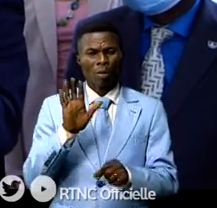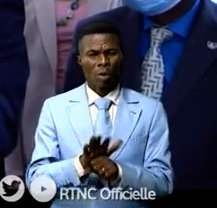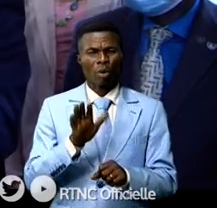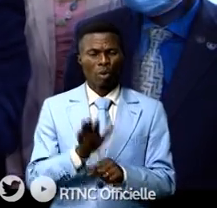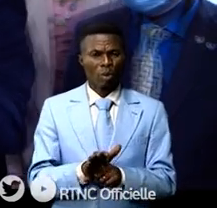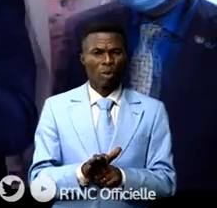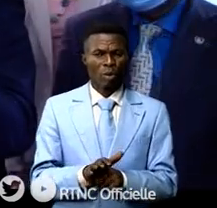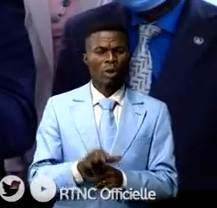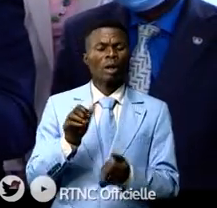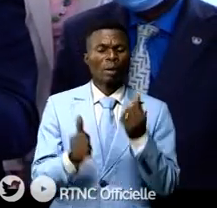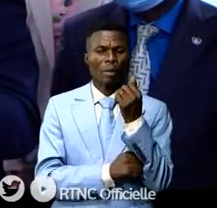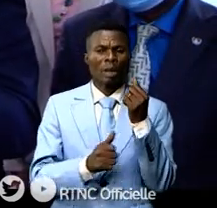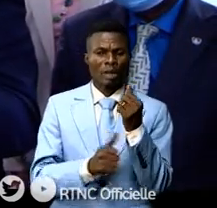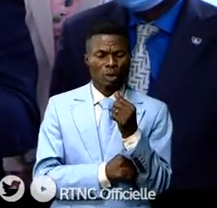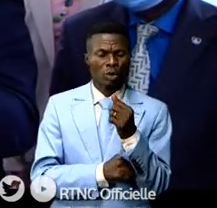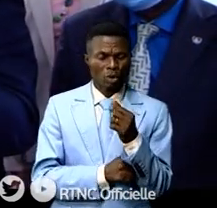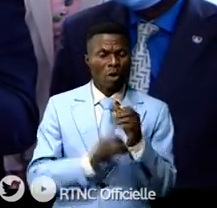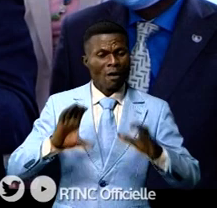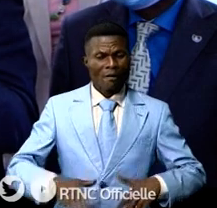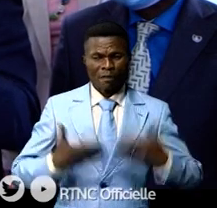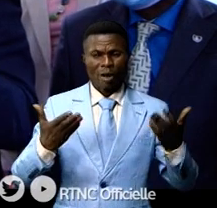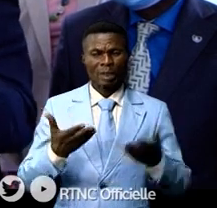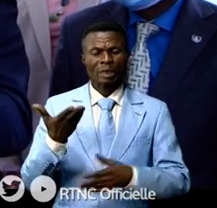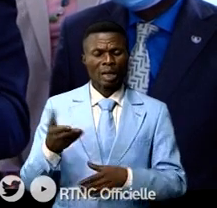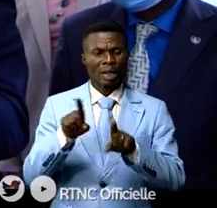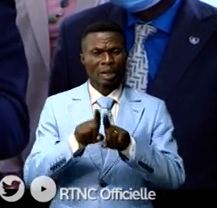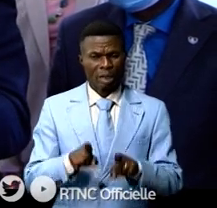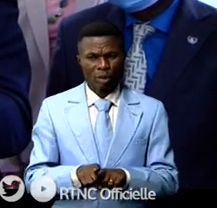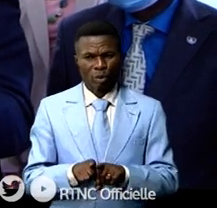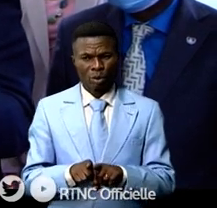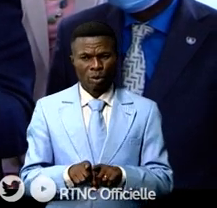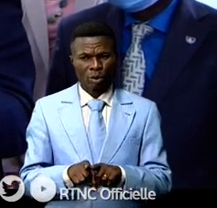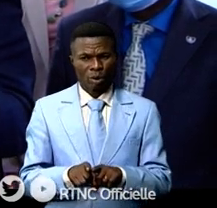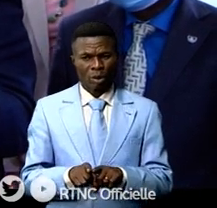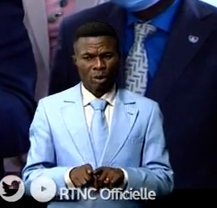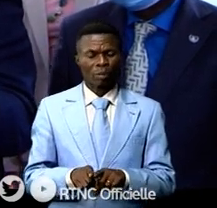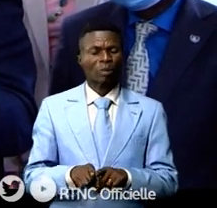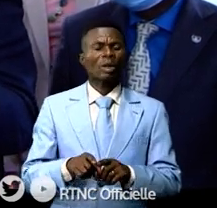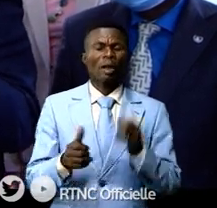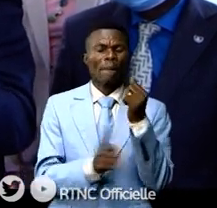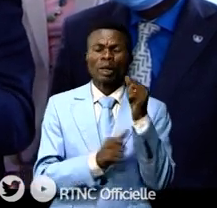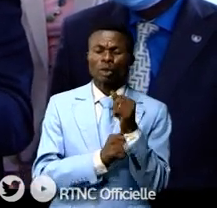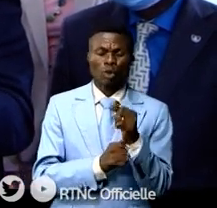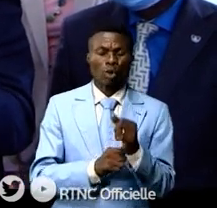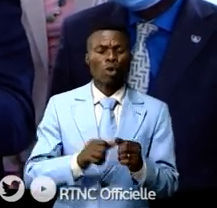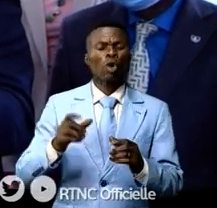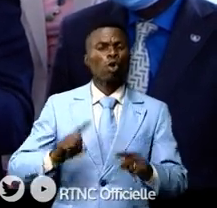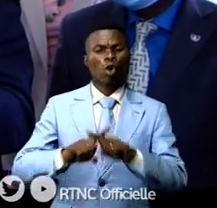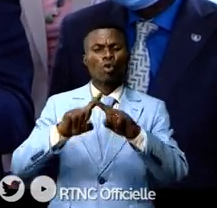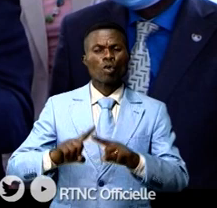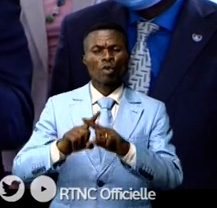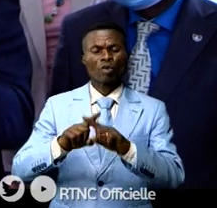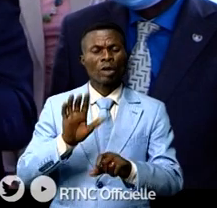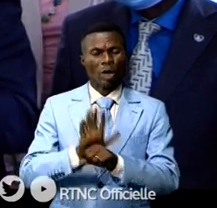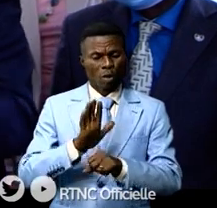manifestations, il y aura des dérangements civils et des conflits à